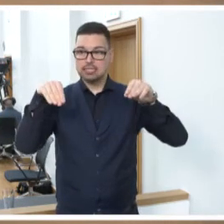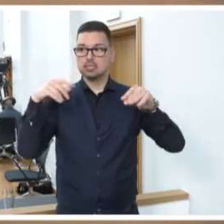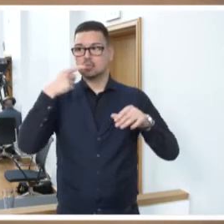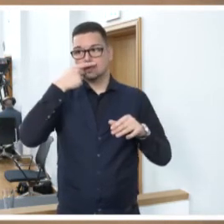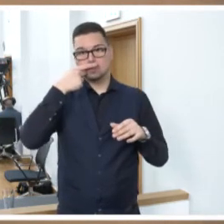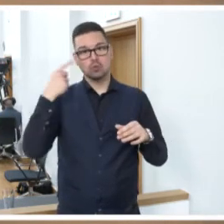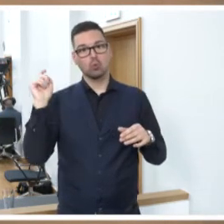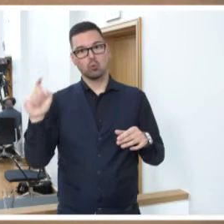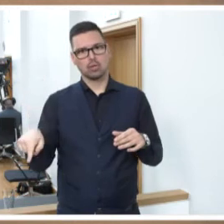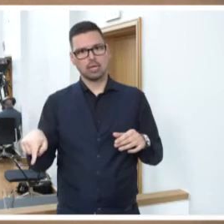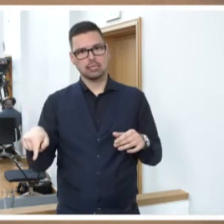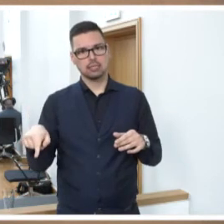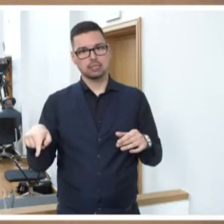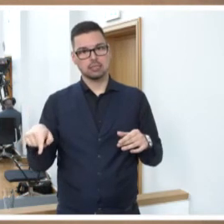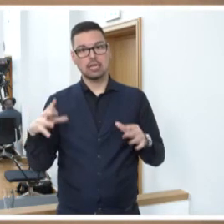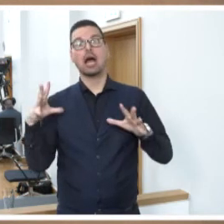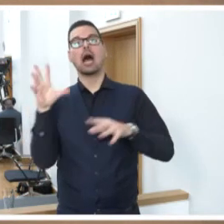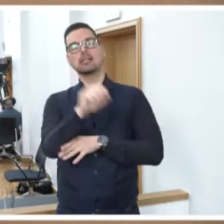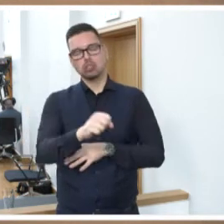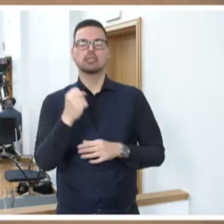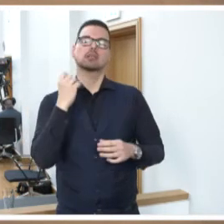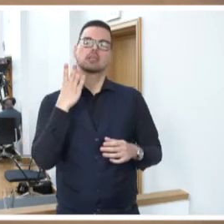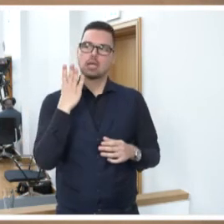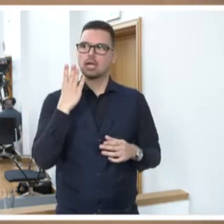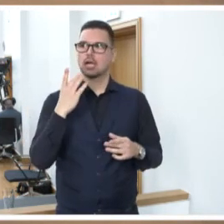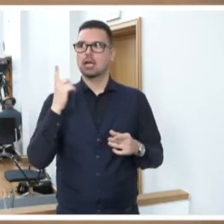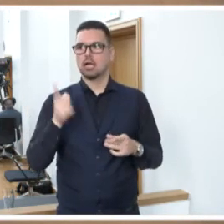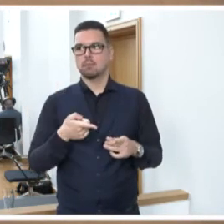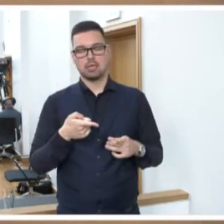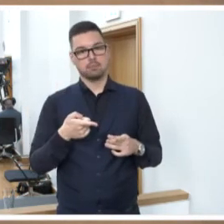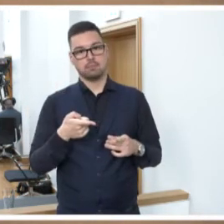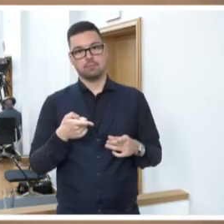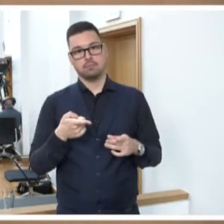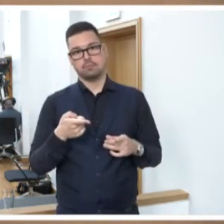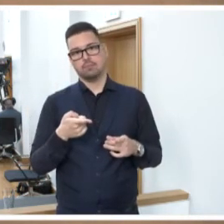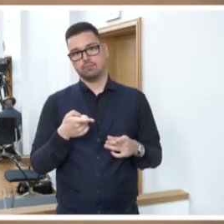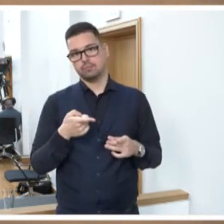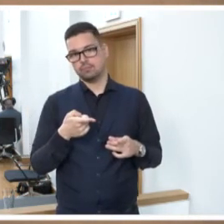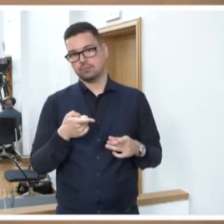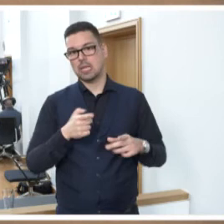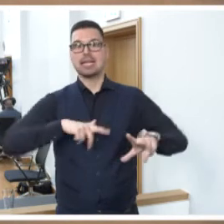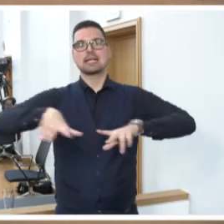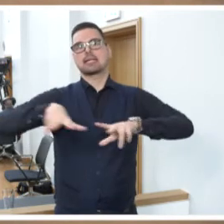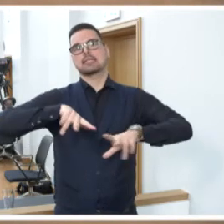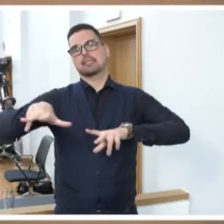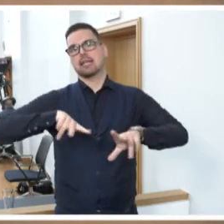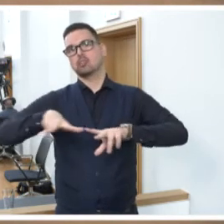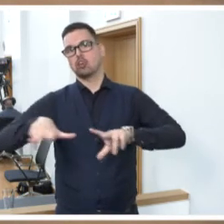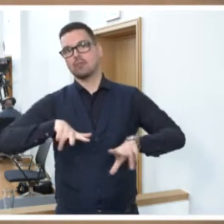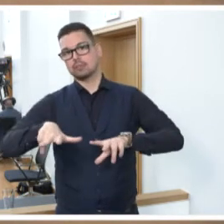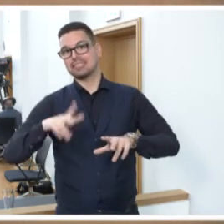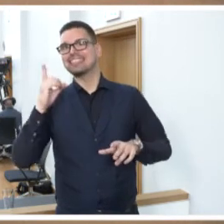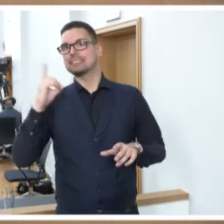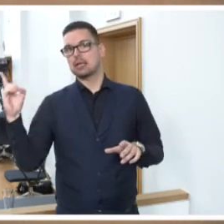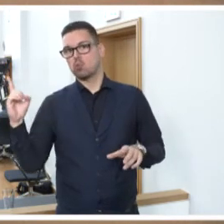dass man da auch einschreitet. Ich finde aber, eine widerstandsfähige und gesellschaft und wehrhafte Demokratie